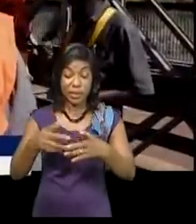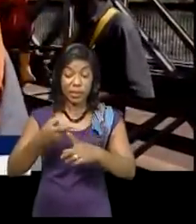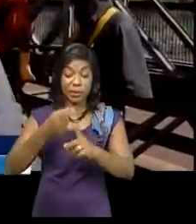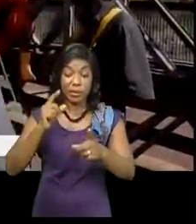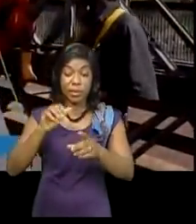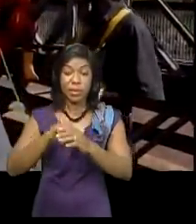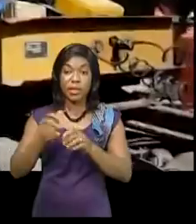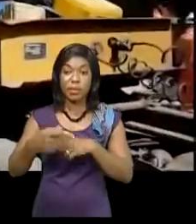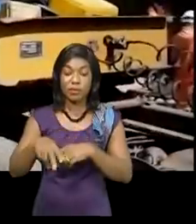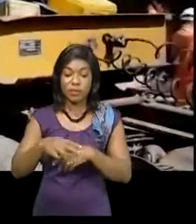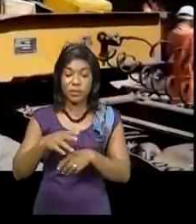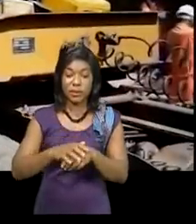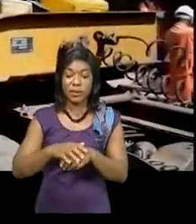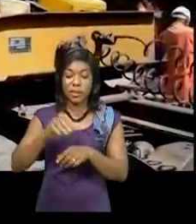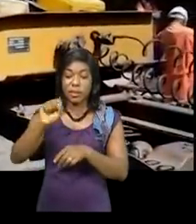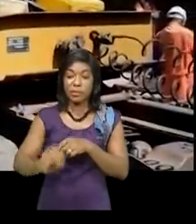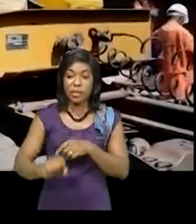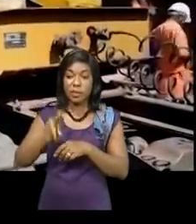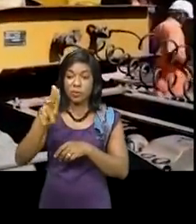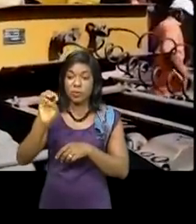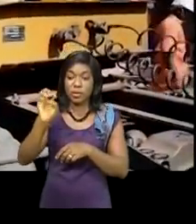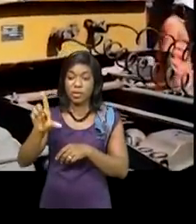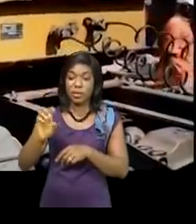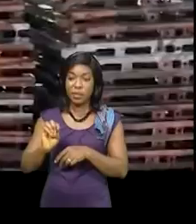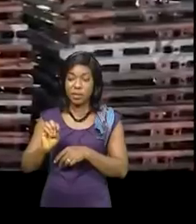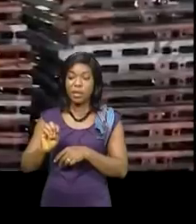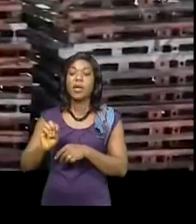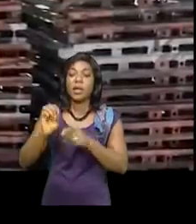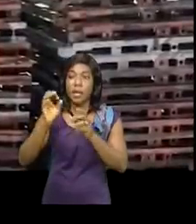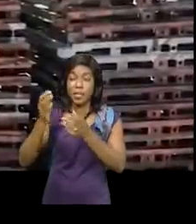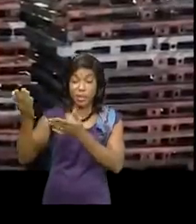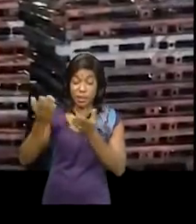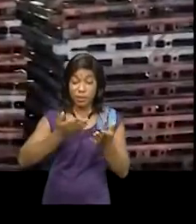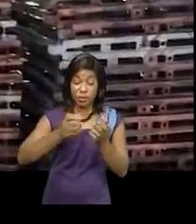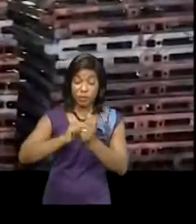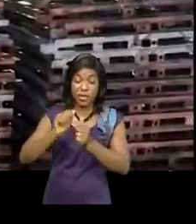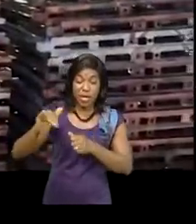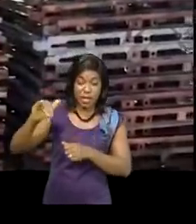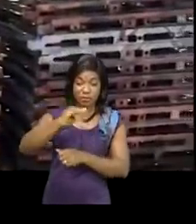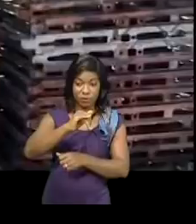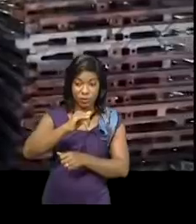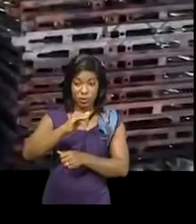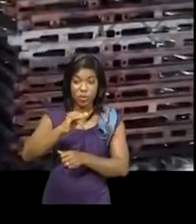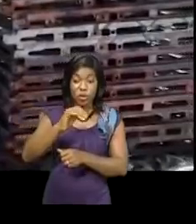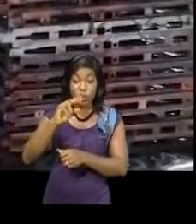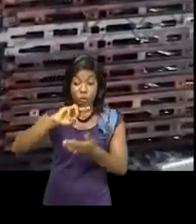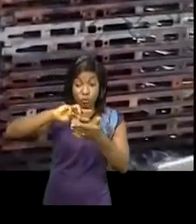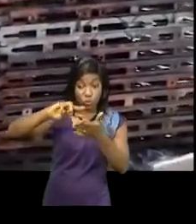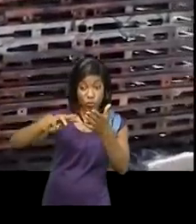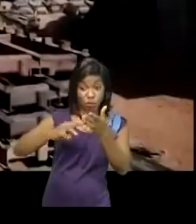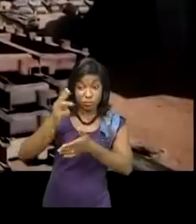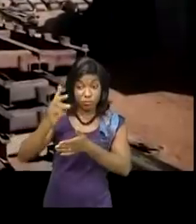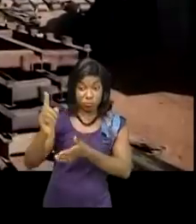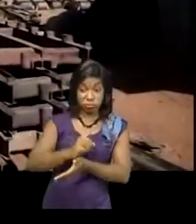province du Bas-Zouélé, qui étaient transportés par avion en trois rotations. Tous les éléments